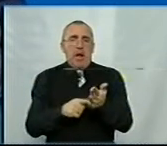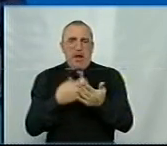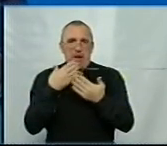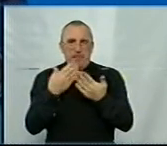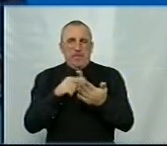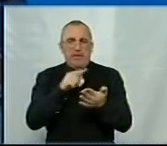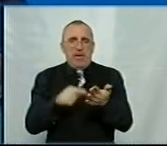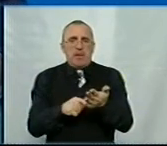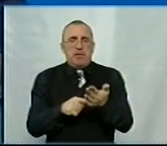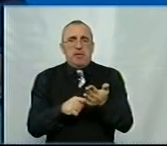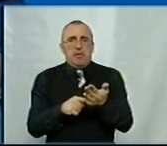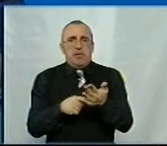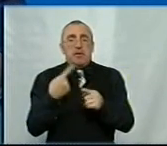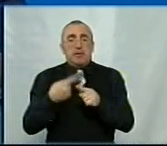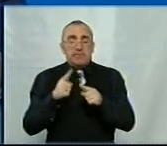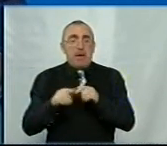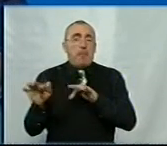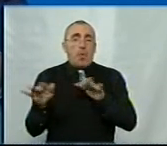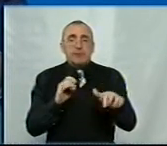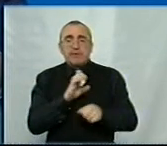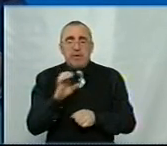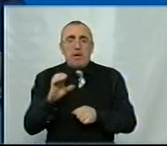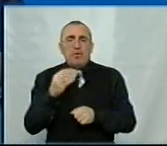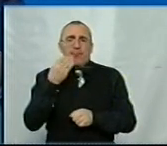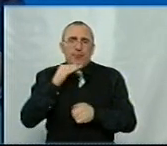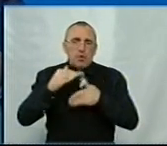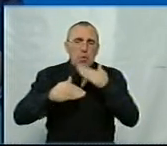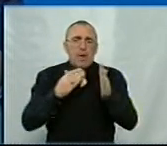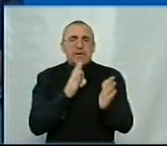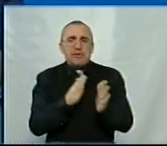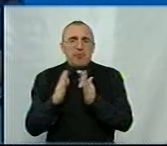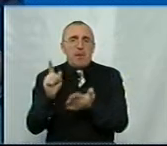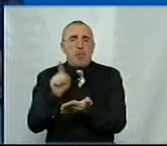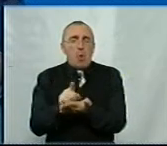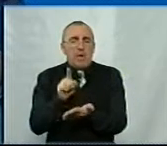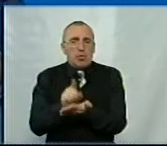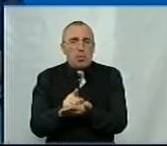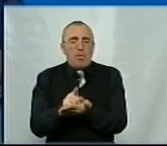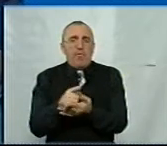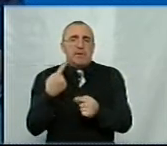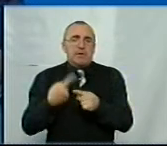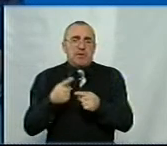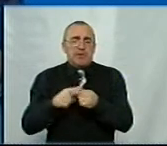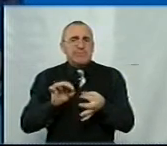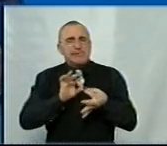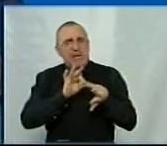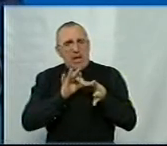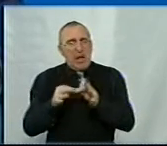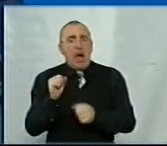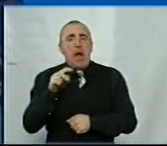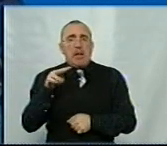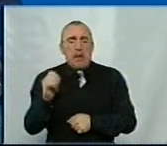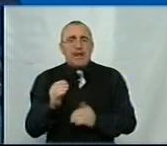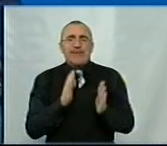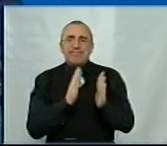цей процес вдосконалення системи оподаткування – це складний, але